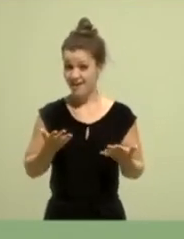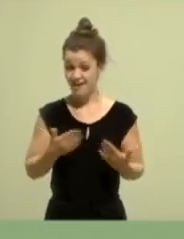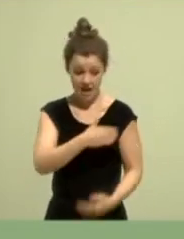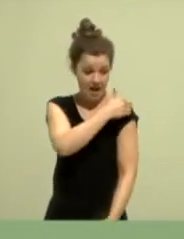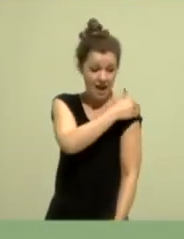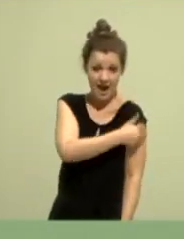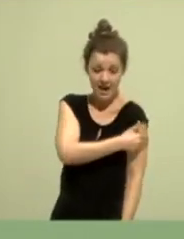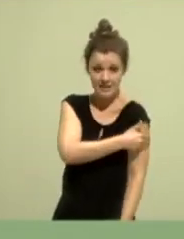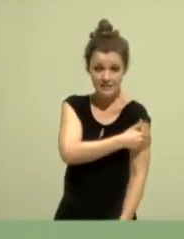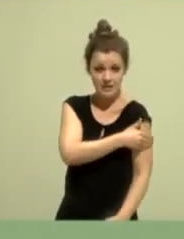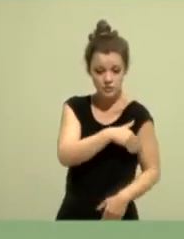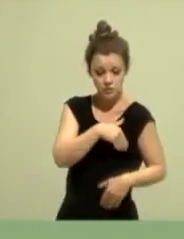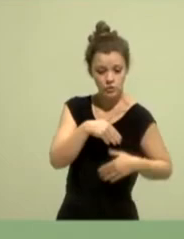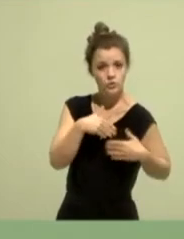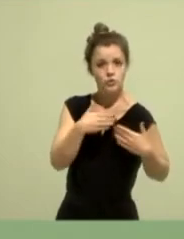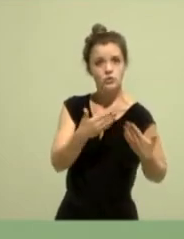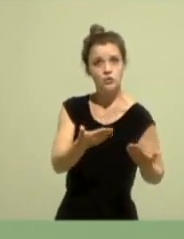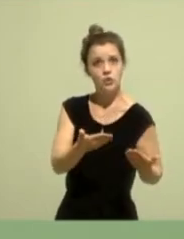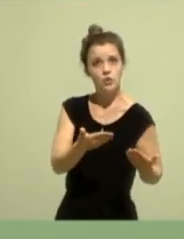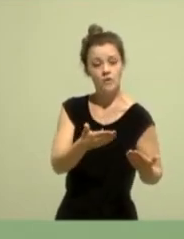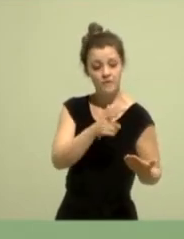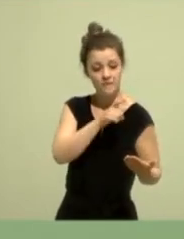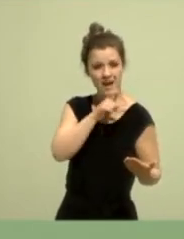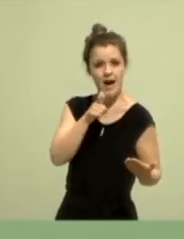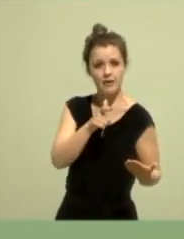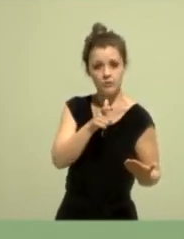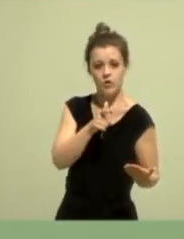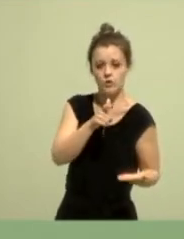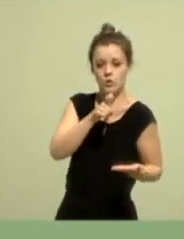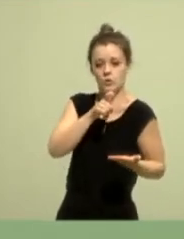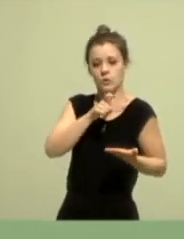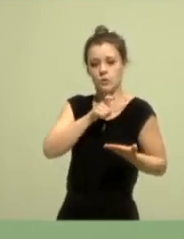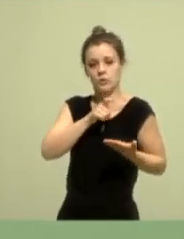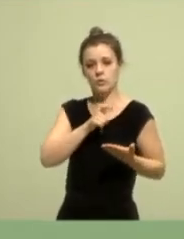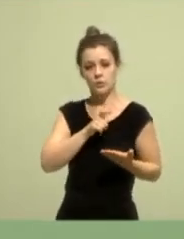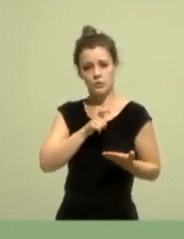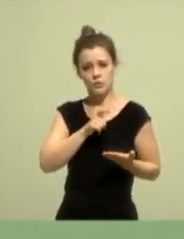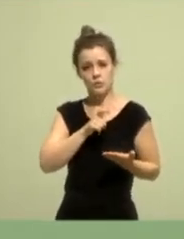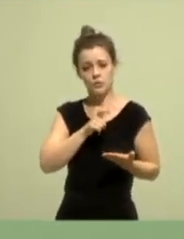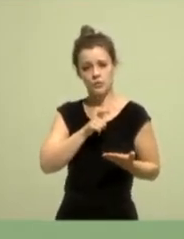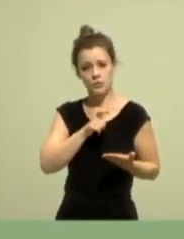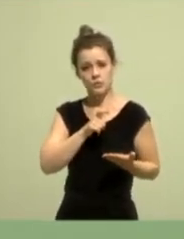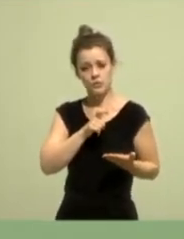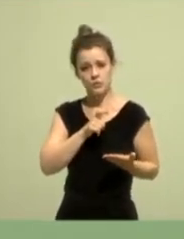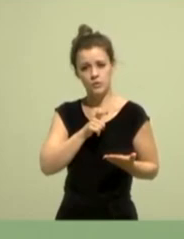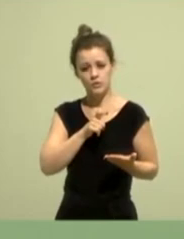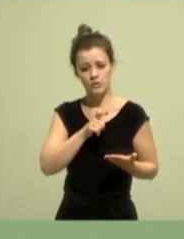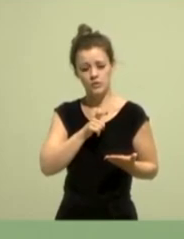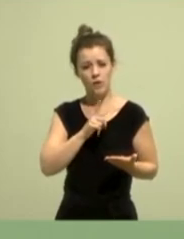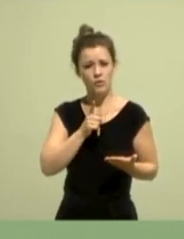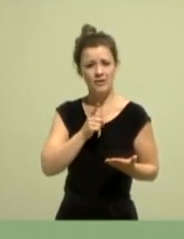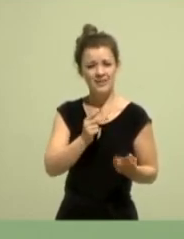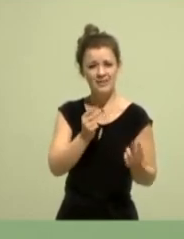Einerseits verantwortlich und natürlich auch in der gemessenen Möglichkeit, gute Arbeit